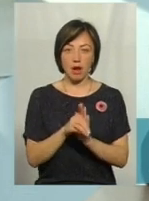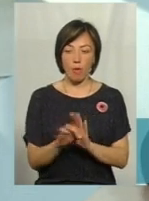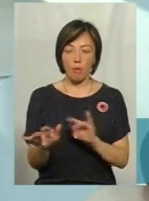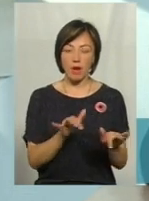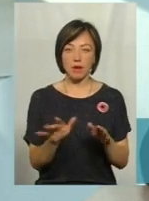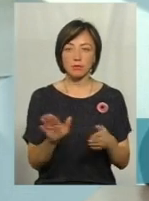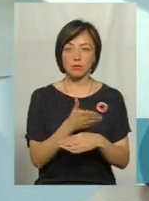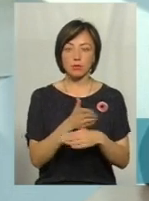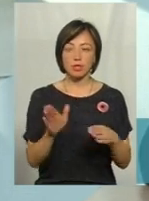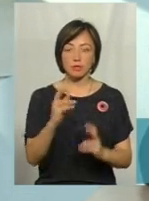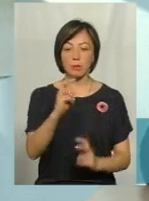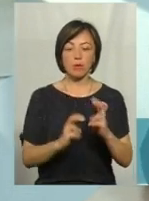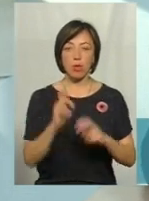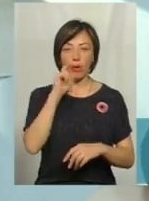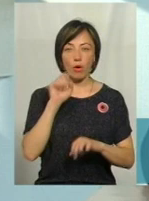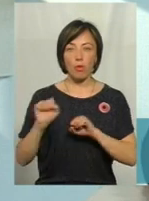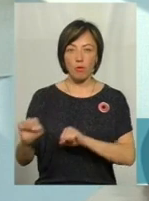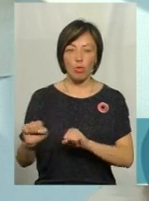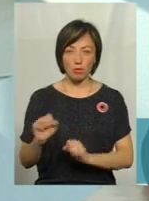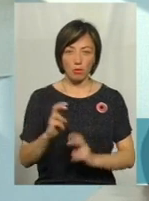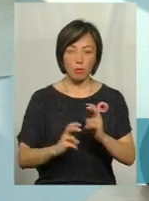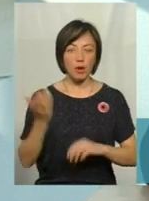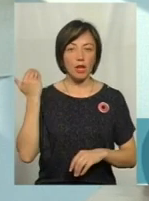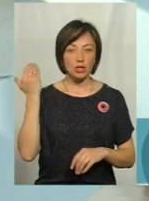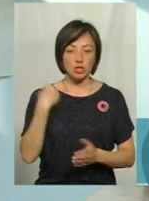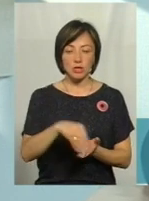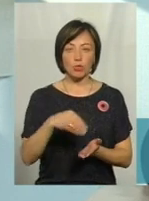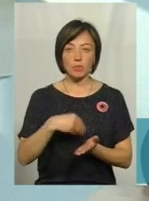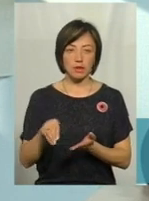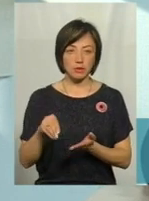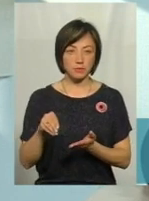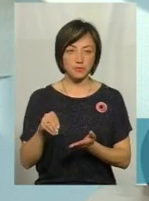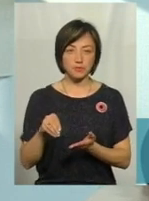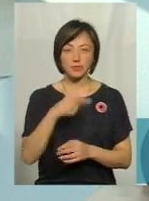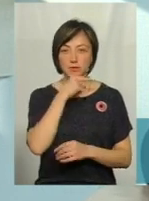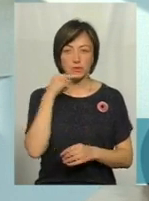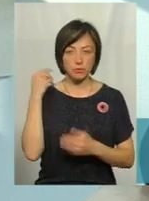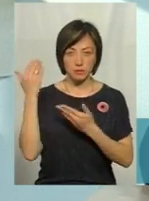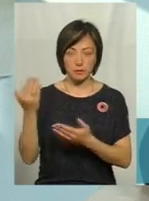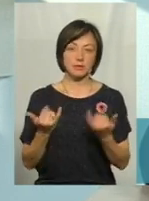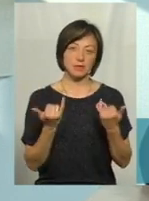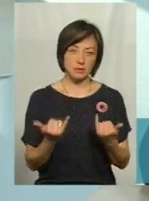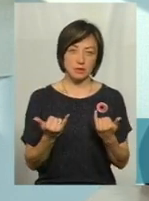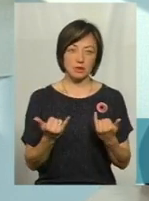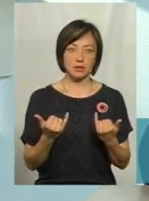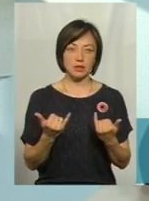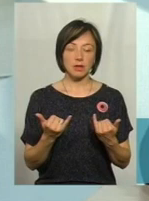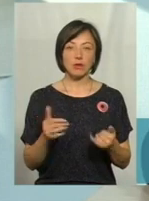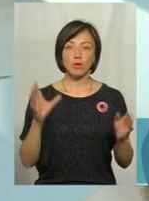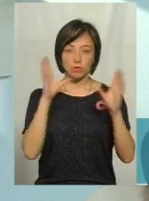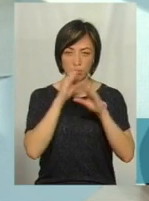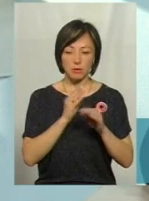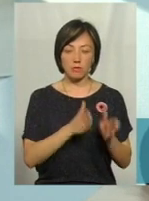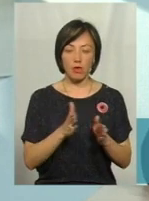підприємствами Укропрому, які раніше закуплялися в Російській Федерації, зараз ми їх успішно